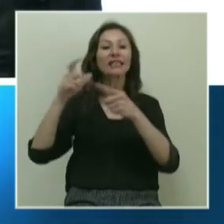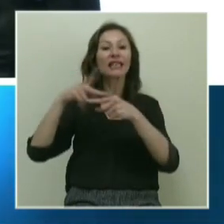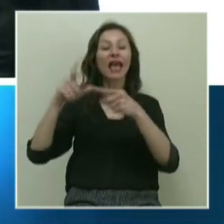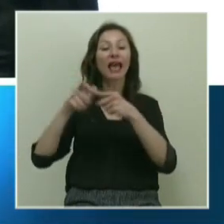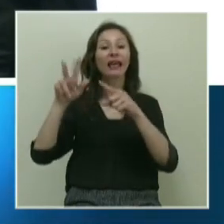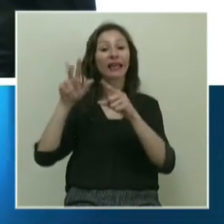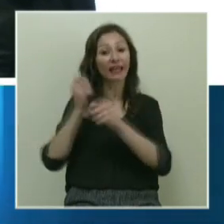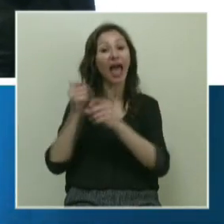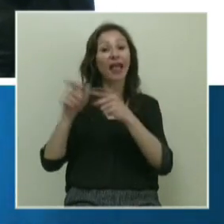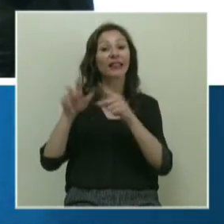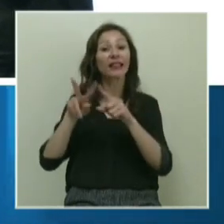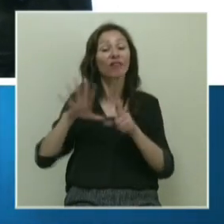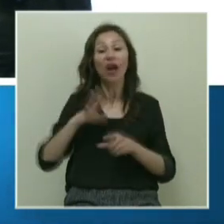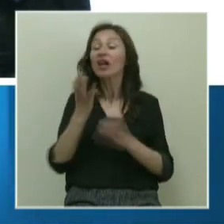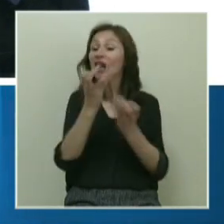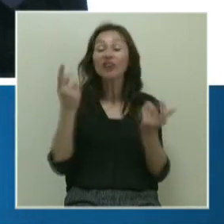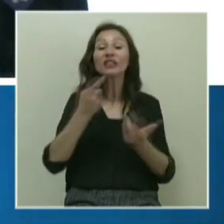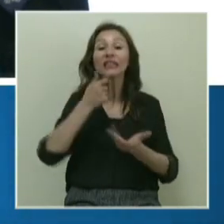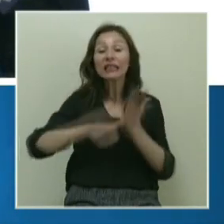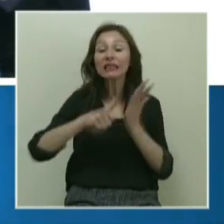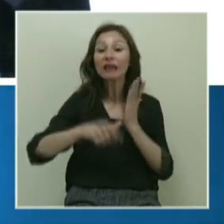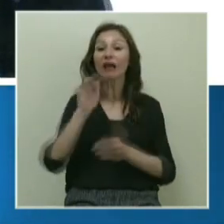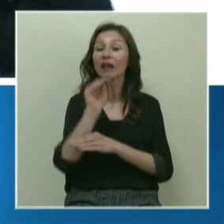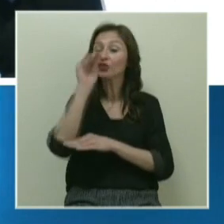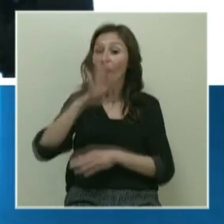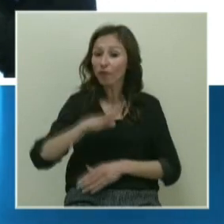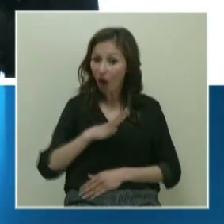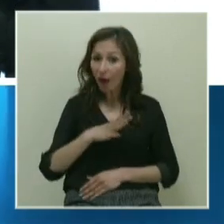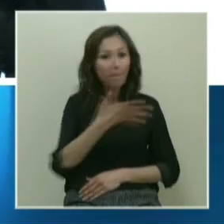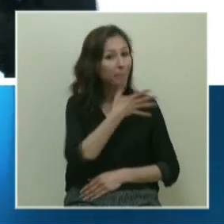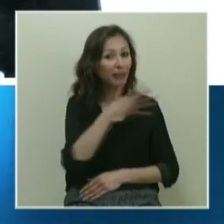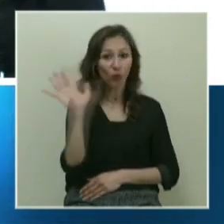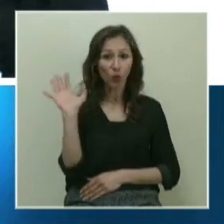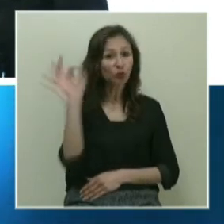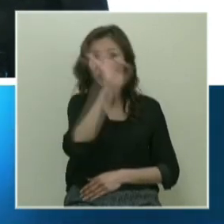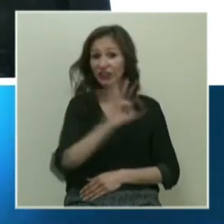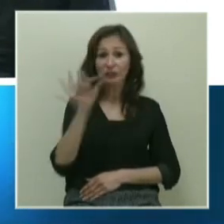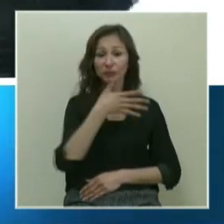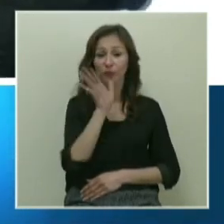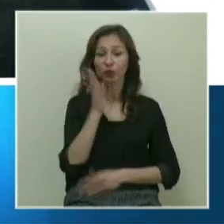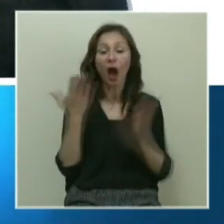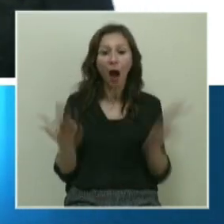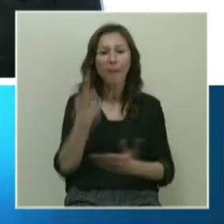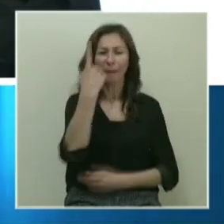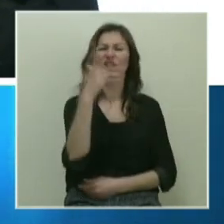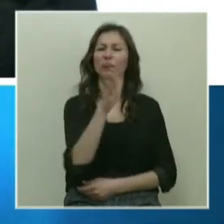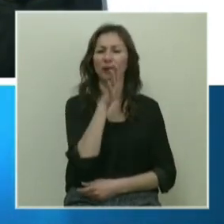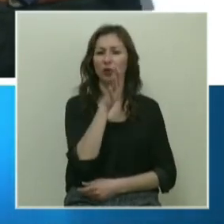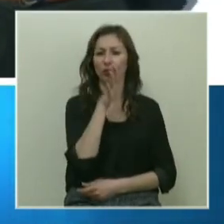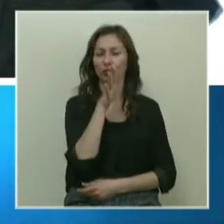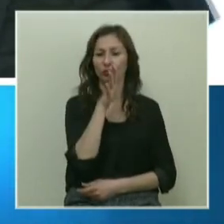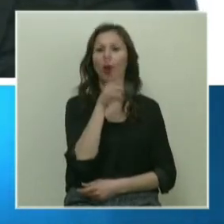var, kaçında yaşam var bu gezegenlerin bilmiyoruz. Hiç bilmiyoruz ama bir şeyi biliyoruz.